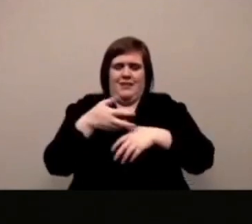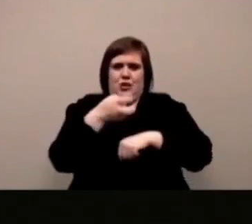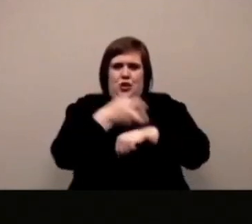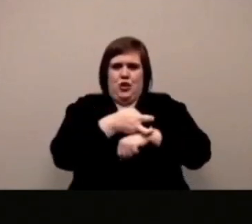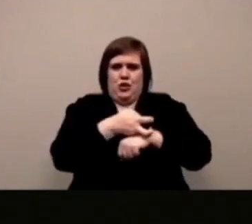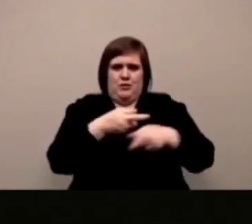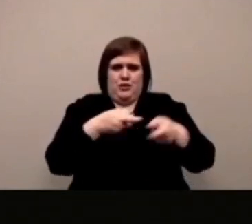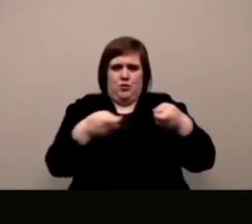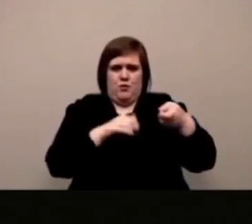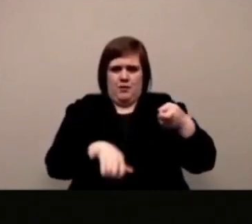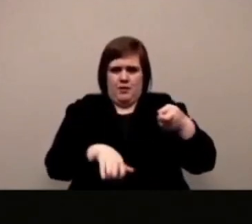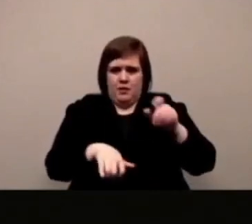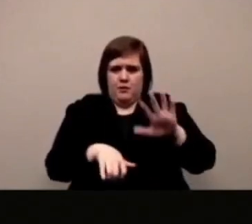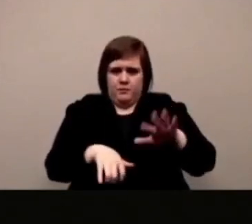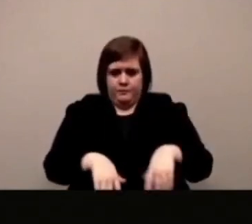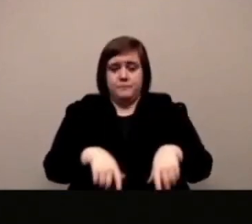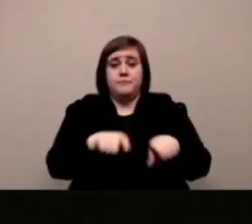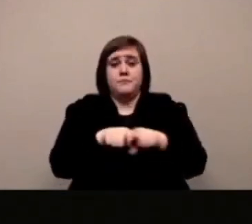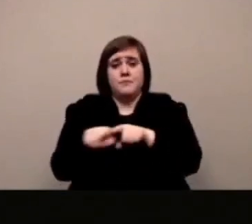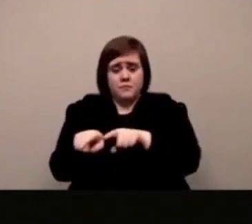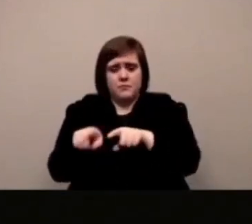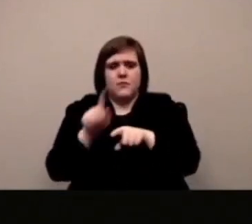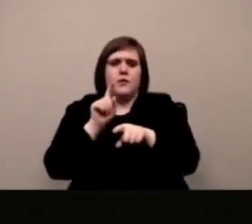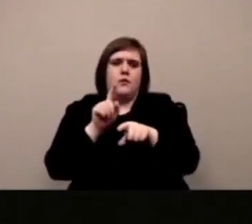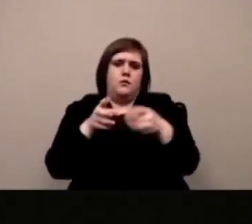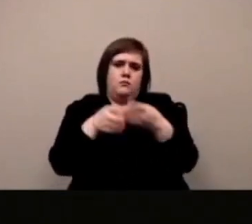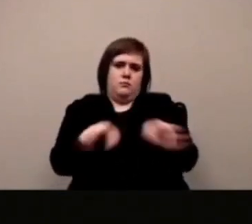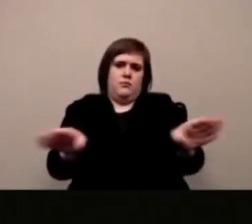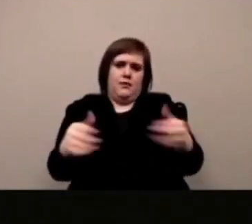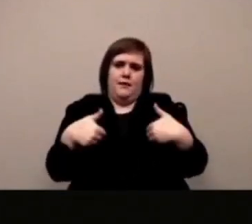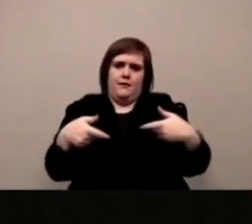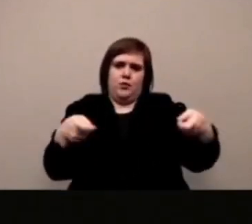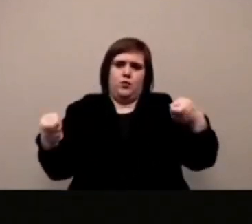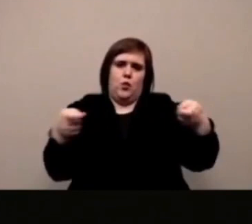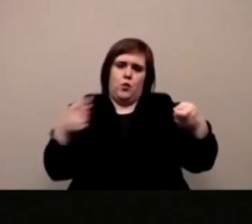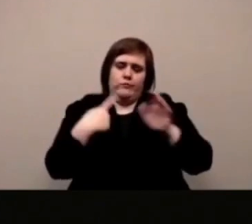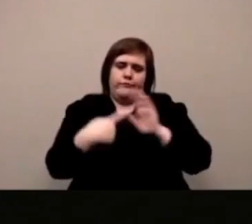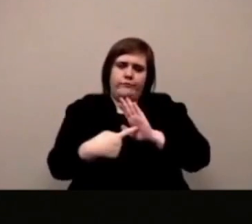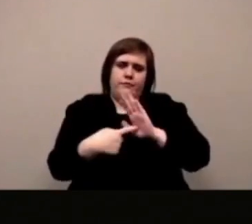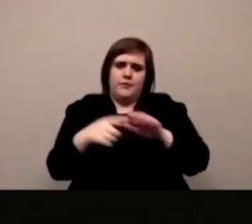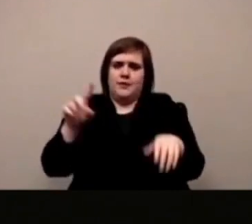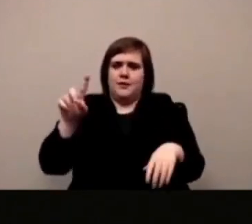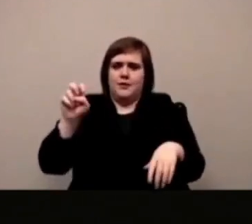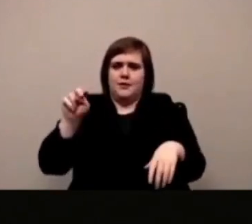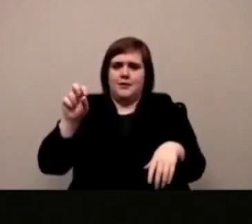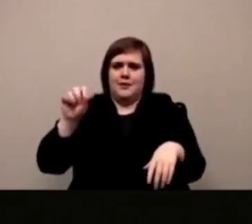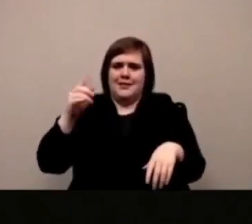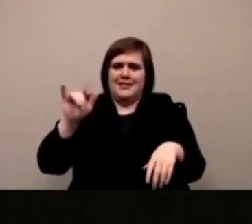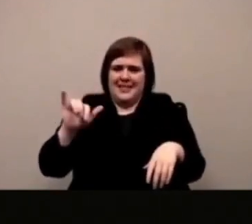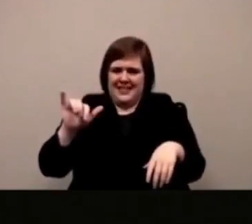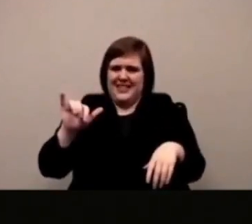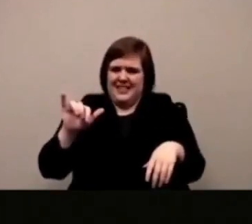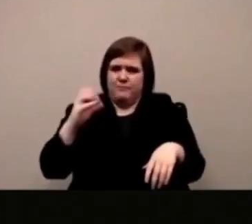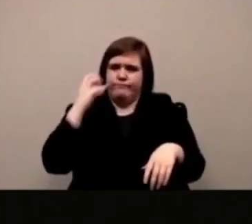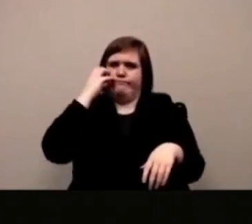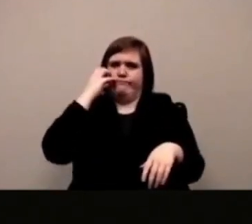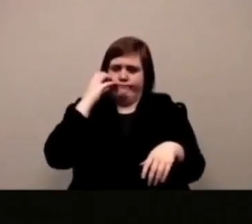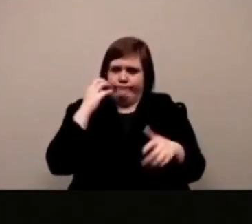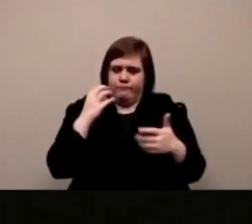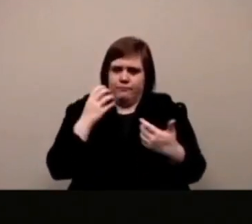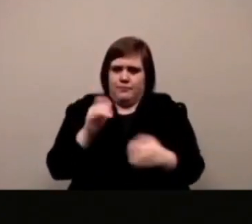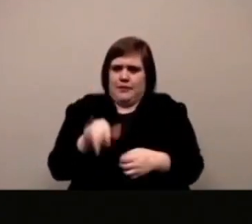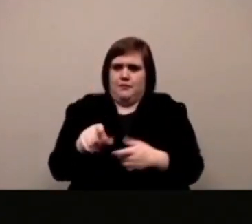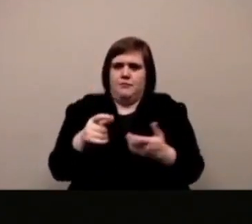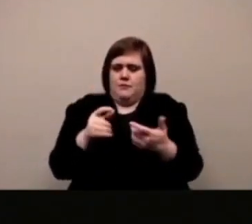seduta di fisica quindi tutto si muove troppo molto è come che tutto è scivoloso difficile da controllare e in generale